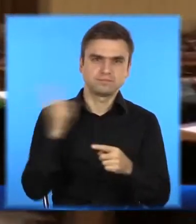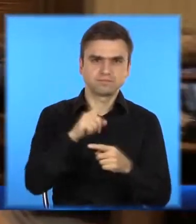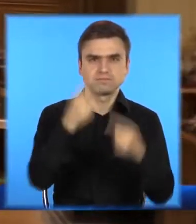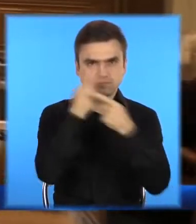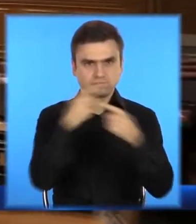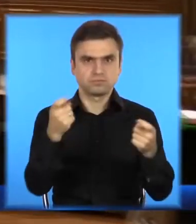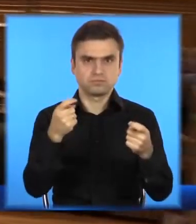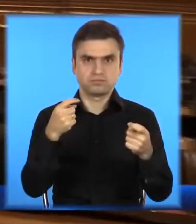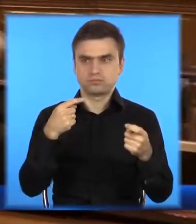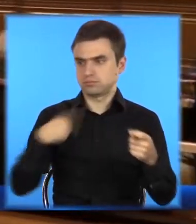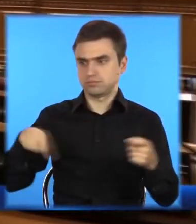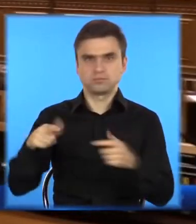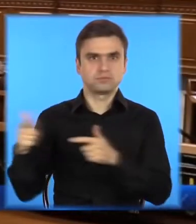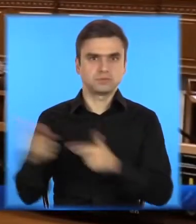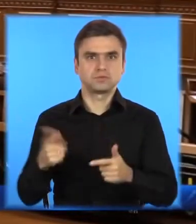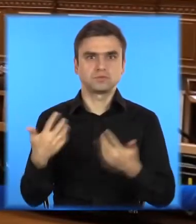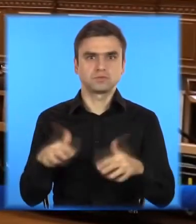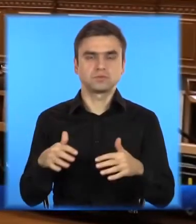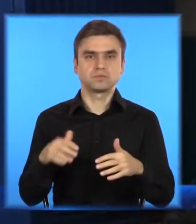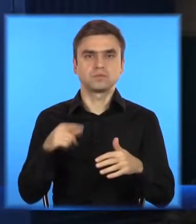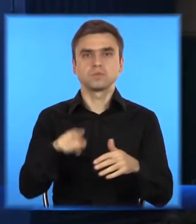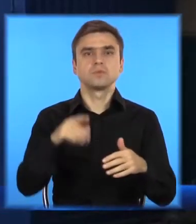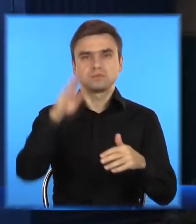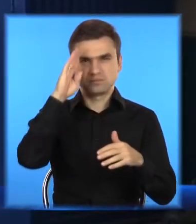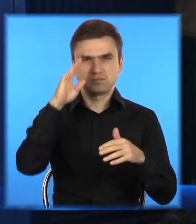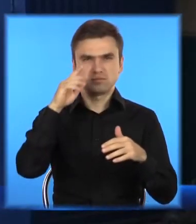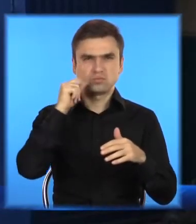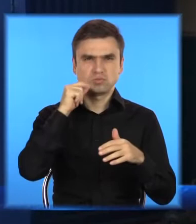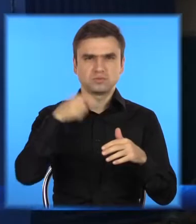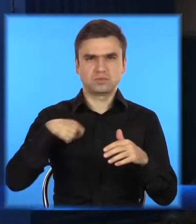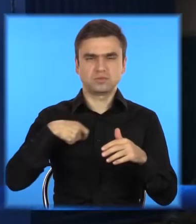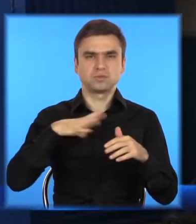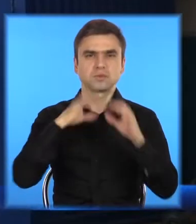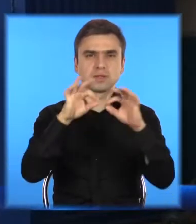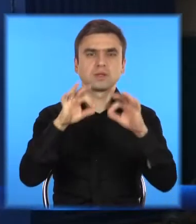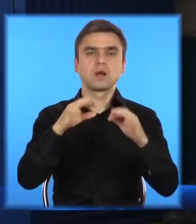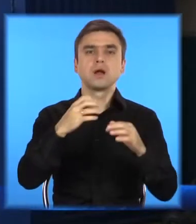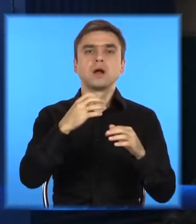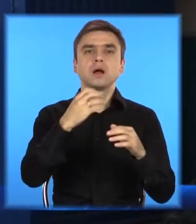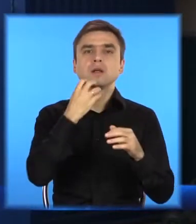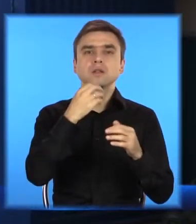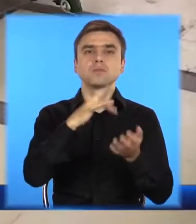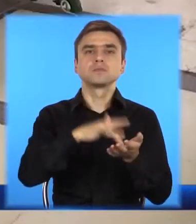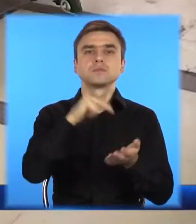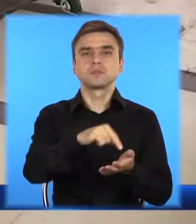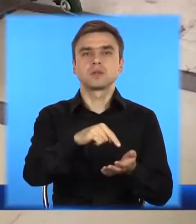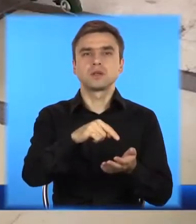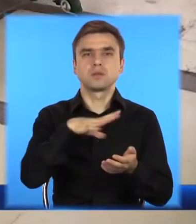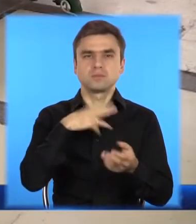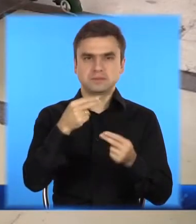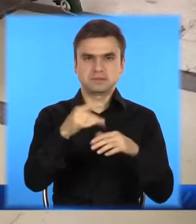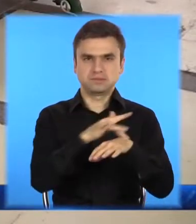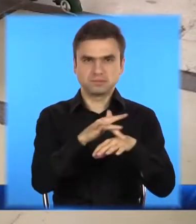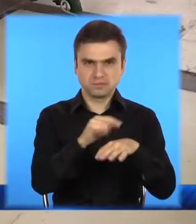Також він запевнив, що Криворізька тепломережа приводить підготовку ще з травня. А теплоцентраль, зважаючи на своє банкрутство,